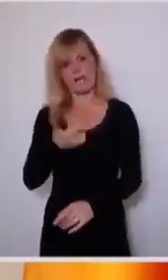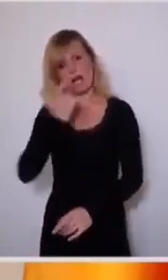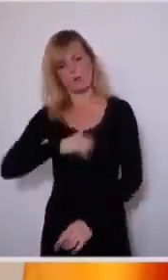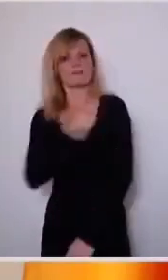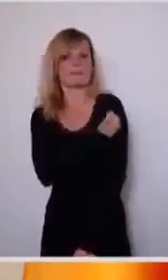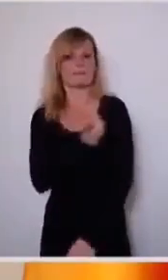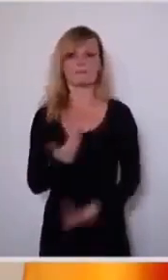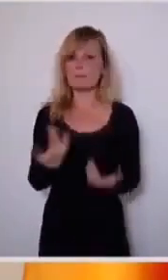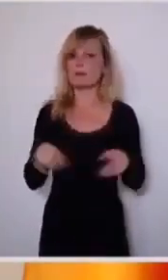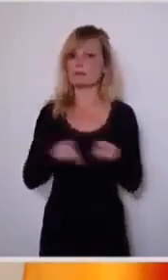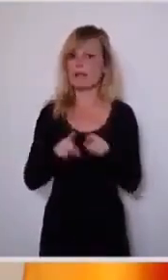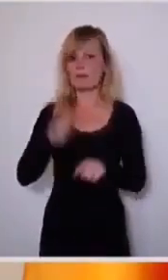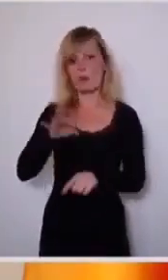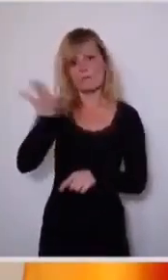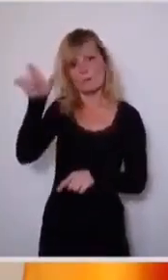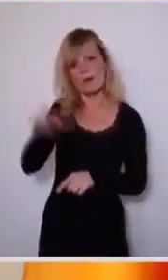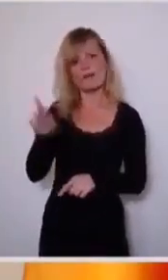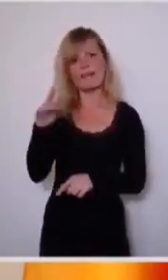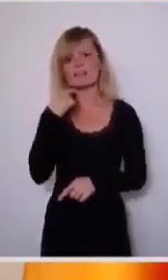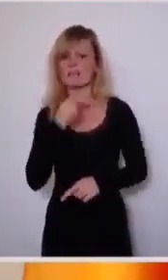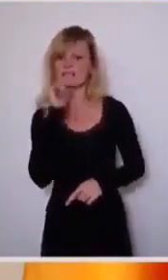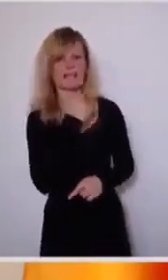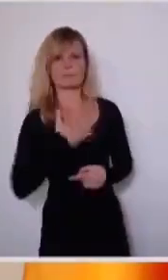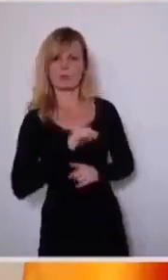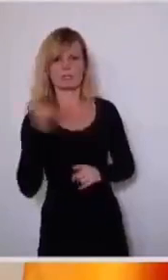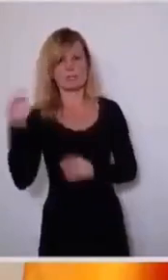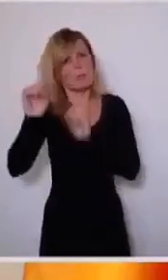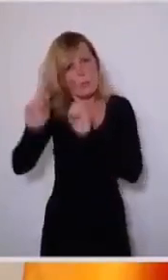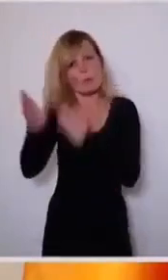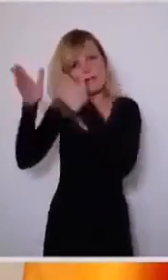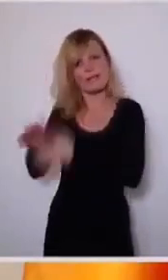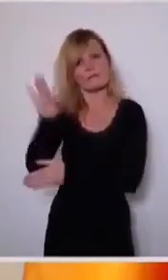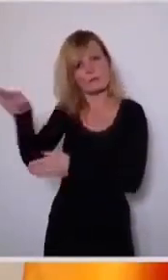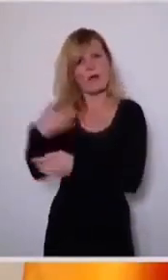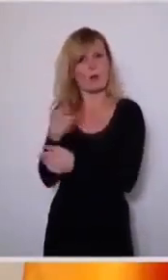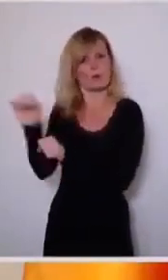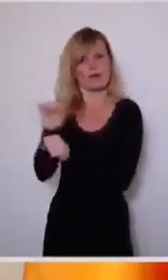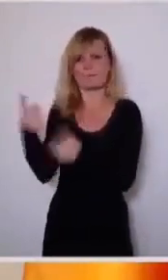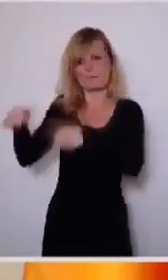genauso dafür eintreten, dass jemand, der das nicht will, der das für sich ausschließt, der nicht gezwungen werden kann, dass so etwas möglich ist.